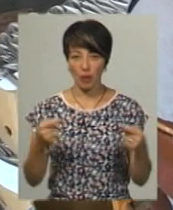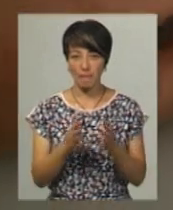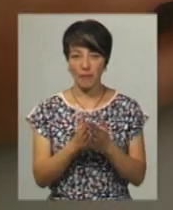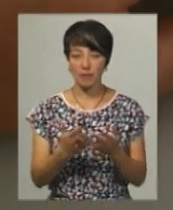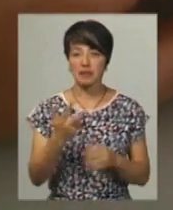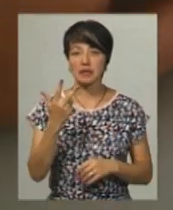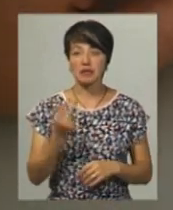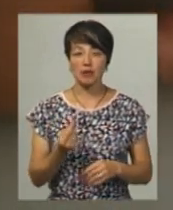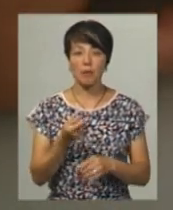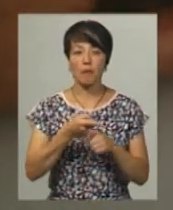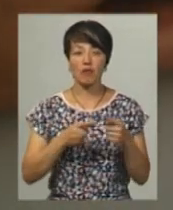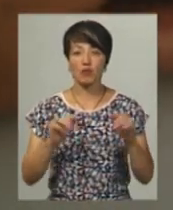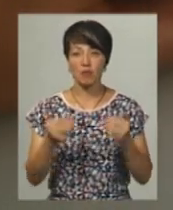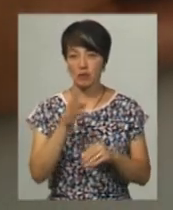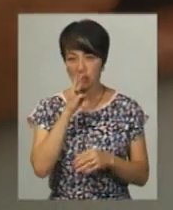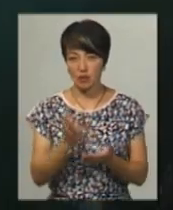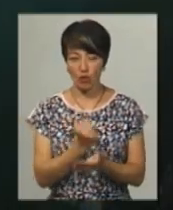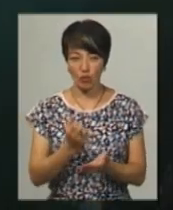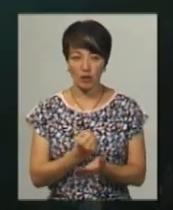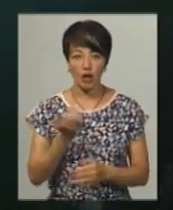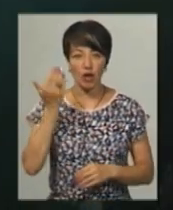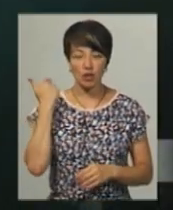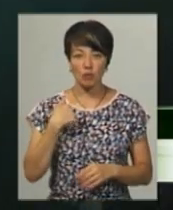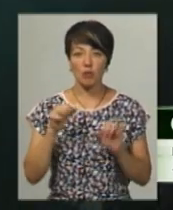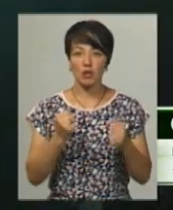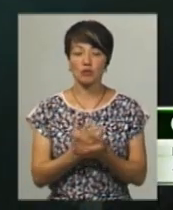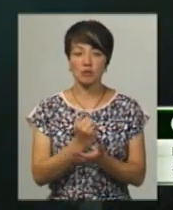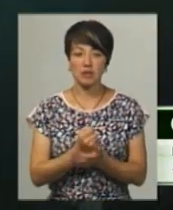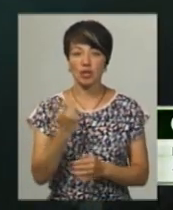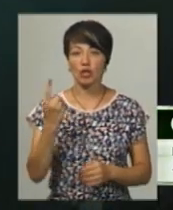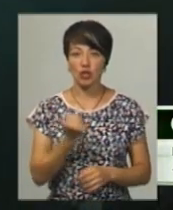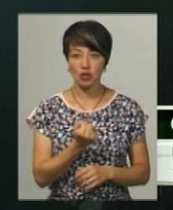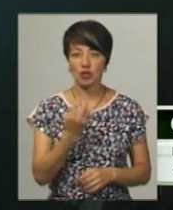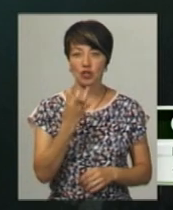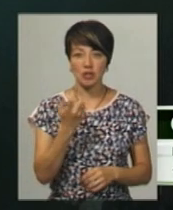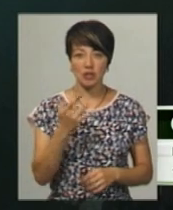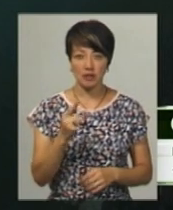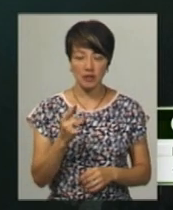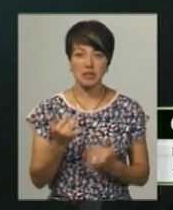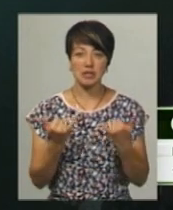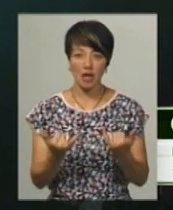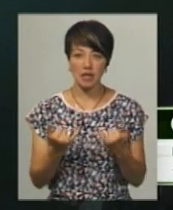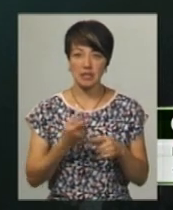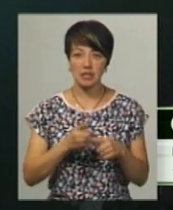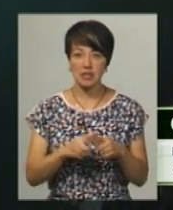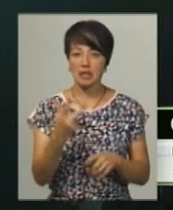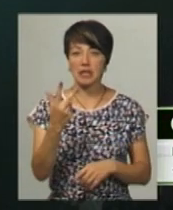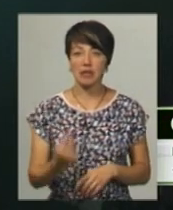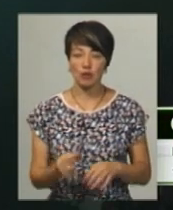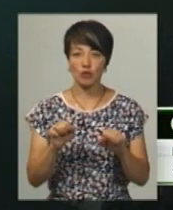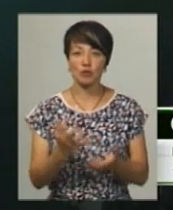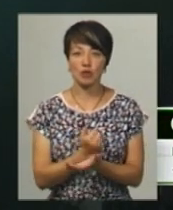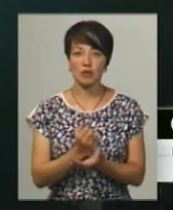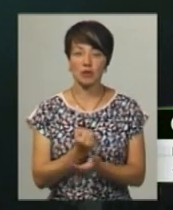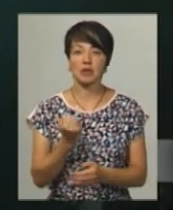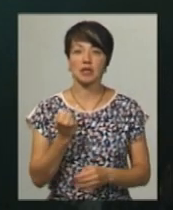зароблять менше майже в половину, каже Олена Серветник. Раніше, що ми могли заробити за тиждень 400 гривень, зараз за ці три дні ми можемо